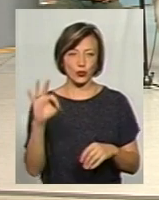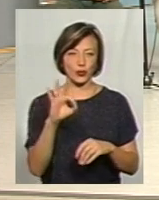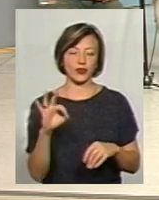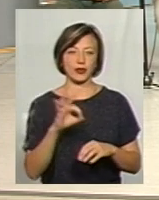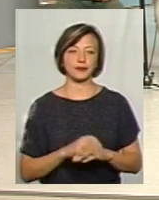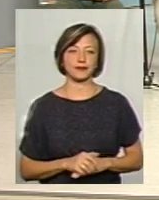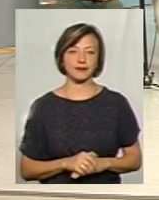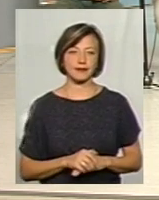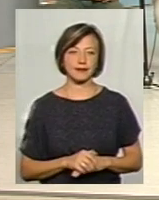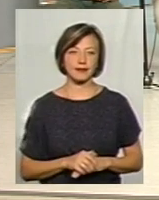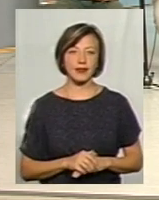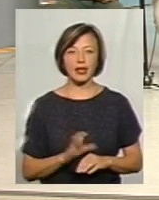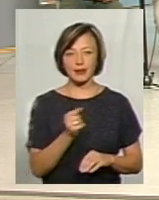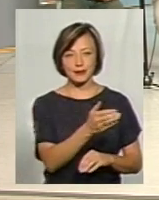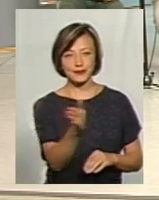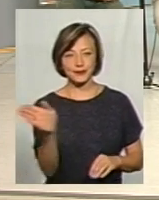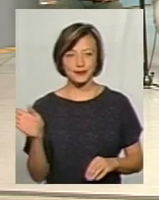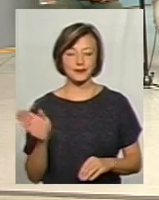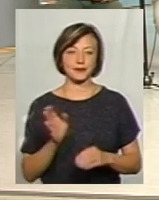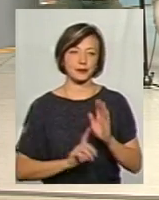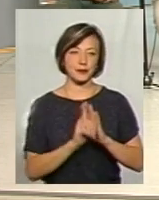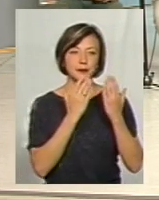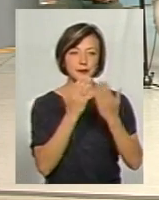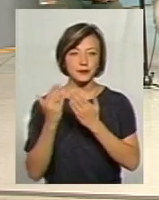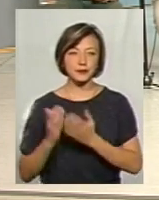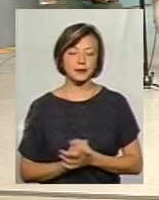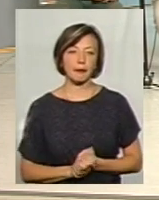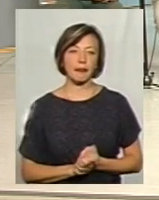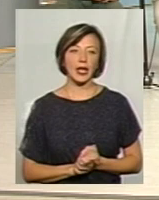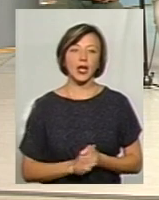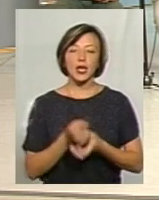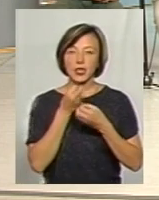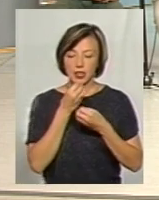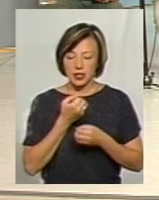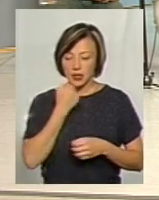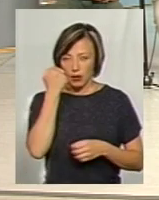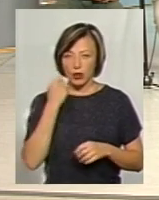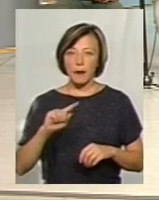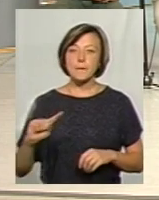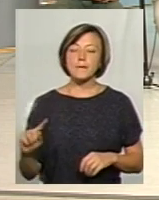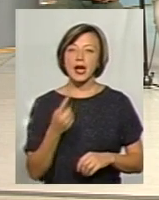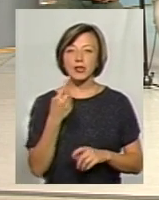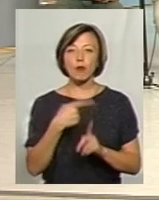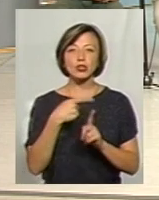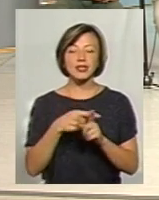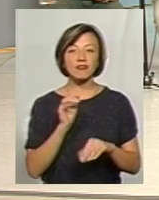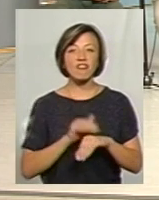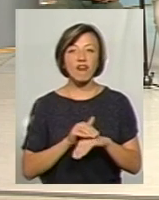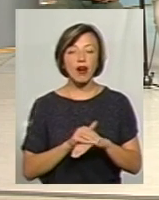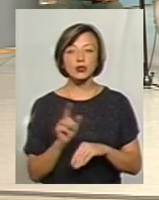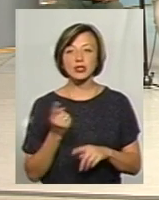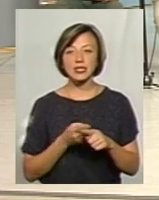почнемо тоді вже з Віктора Шайди і йдемо податися. Дякую. Ну, перший позитивний аспект, позитивний фактор.